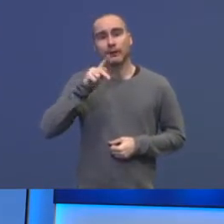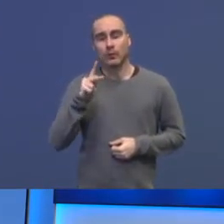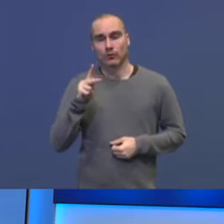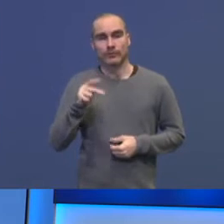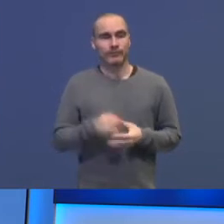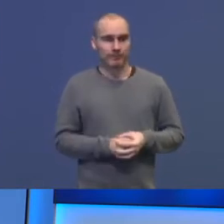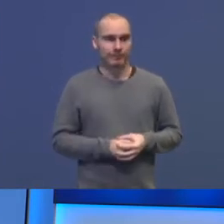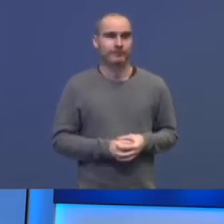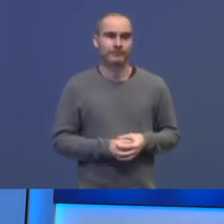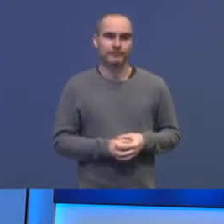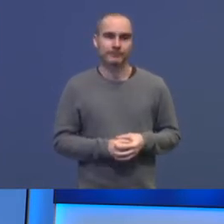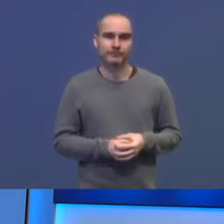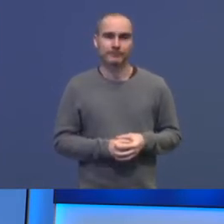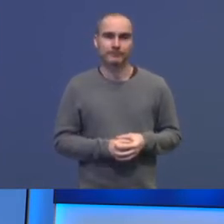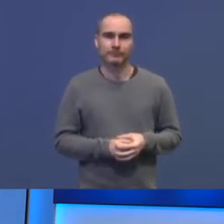Line Tom til NRK her.